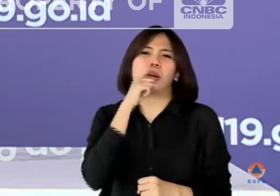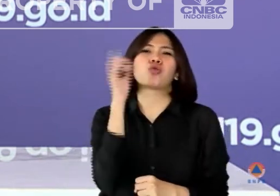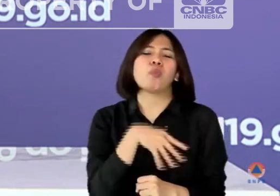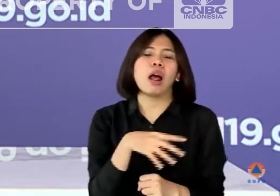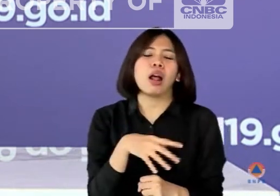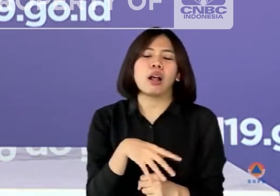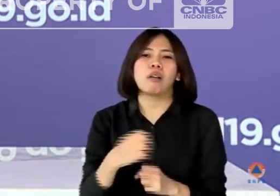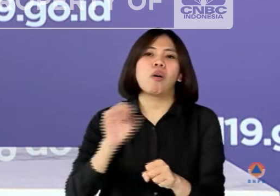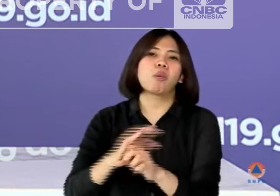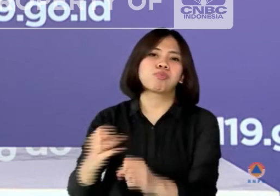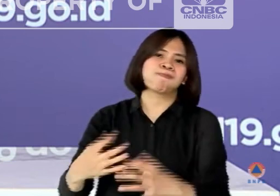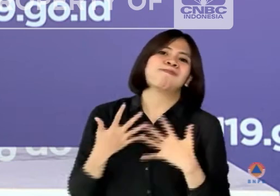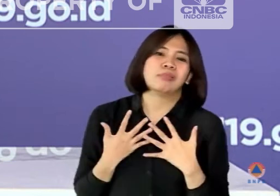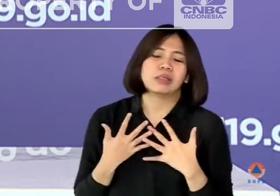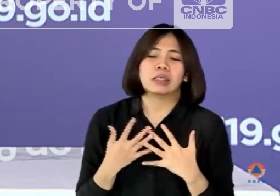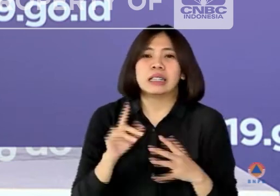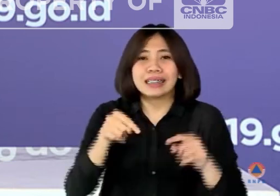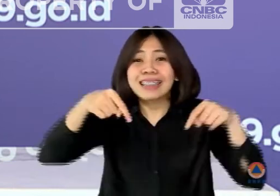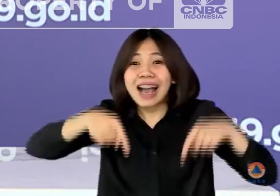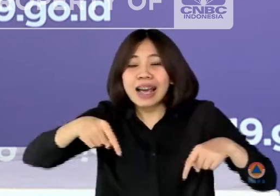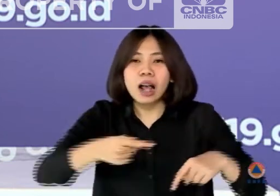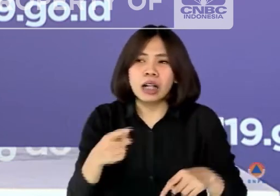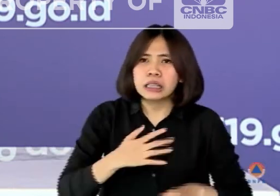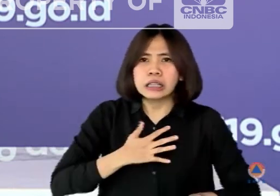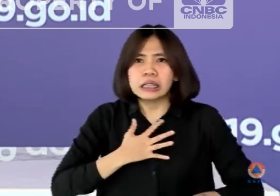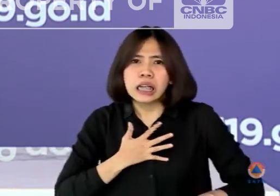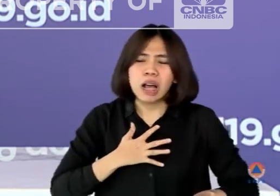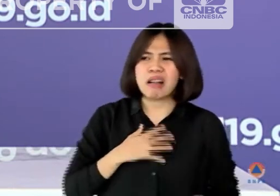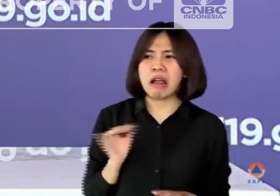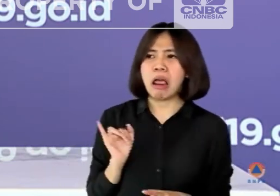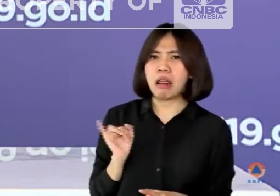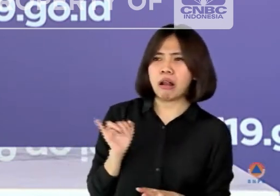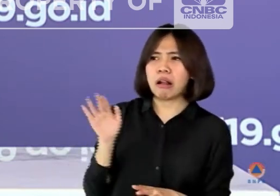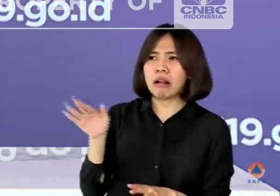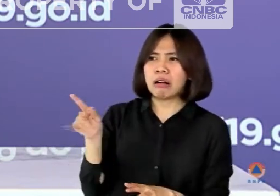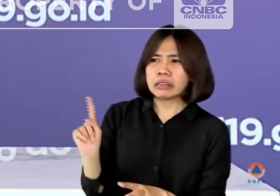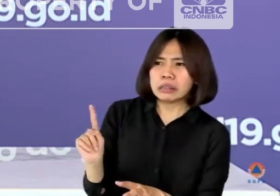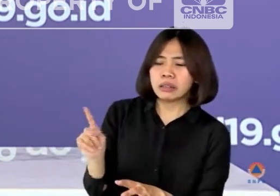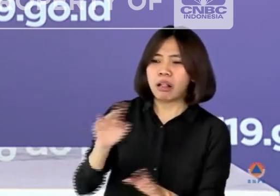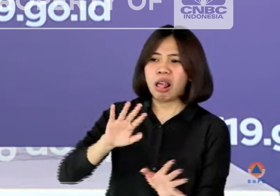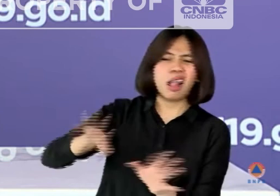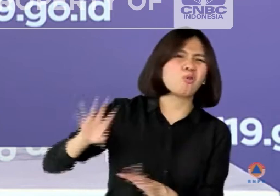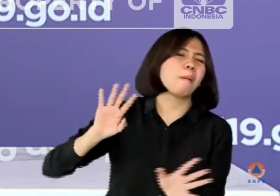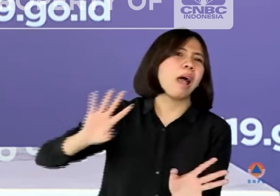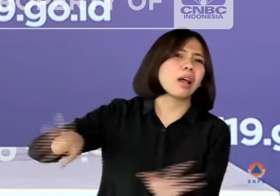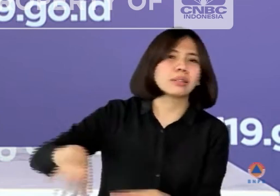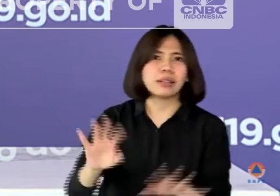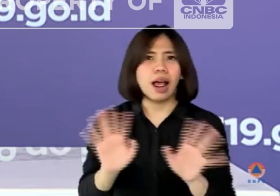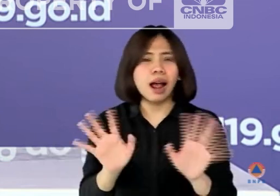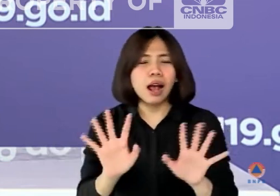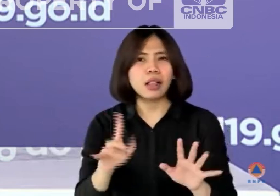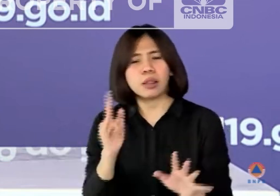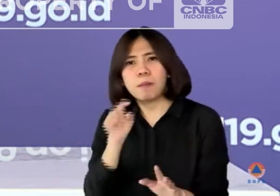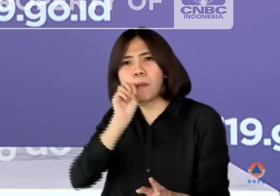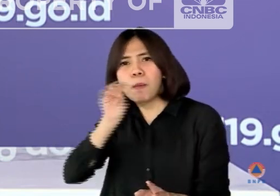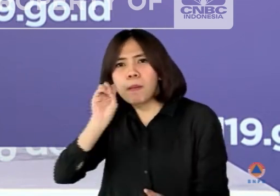khawatir. Bukan saatnya kita merasa canggung, tidak enak, atau bahkan merasa acuh untuk menerapkan